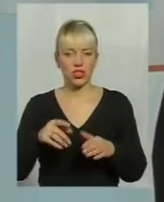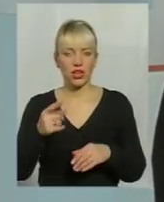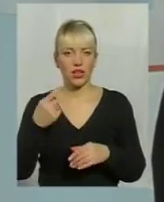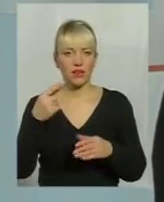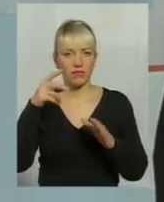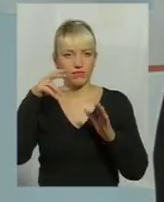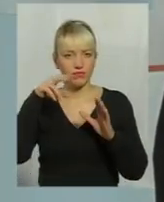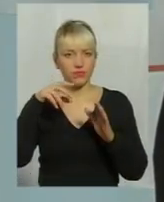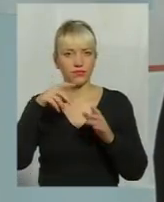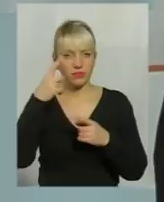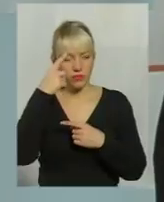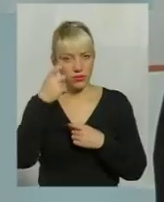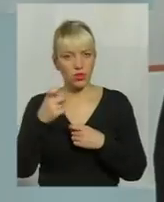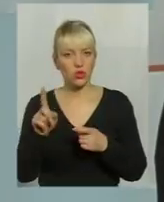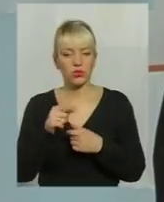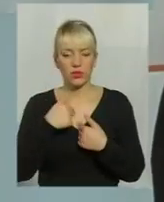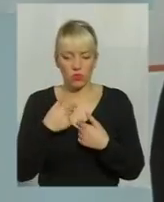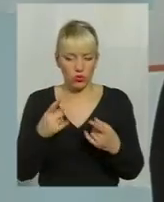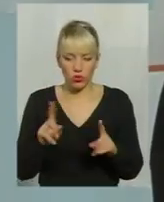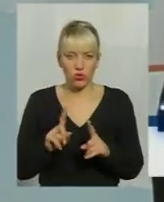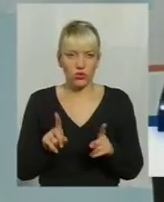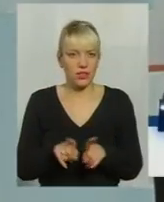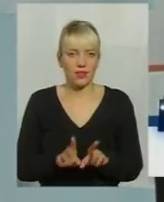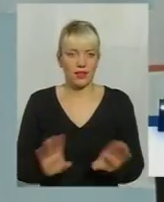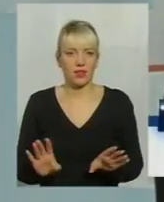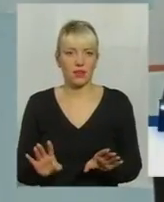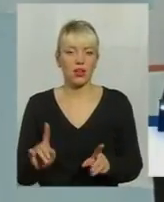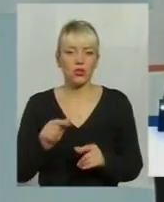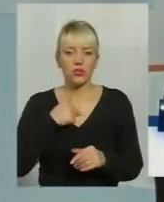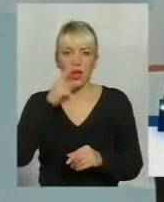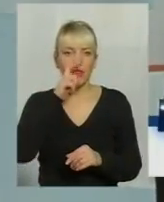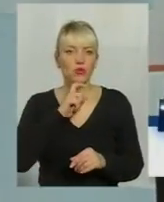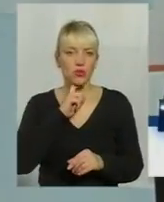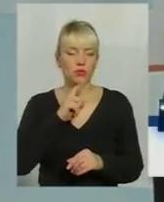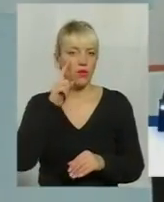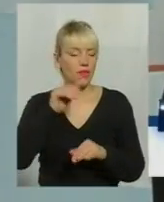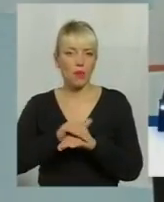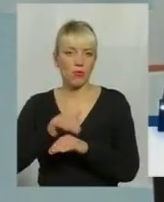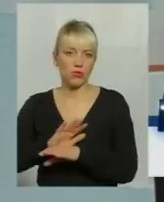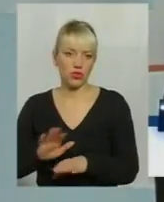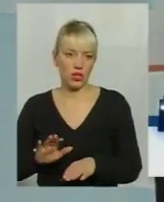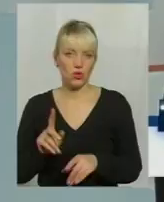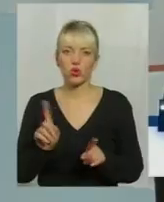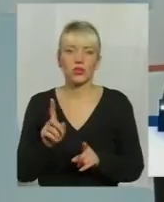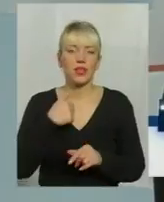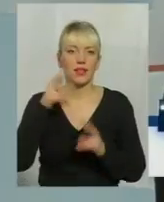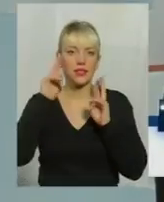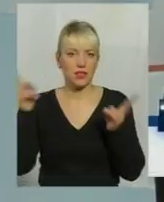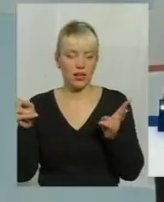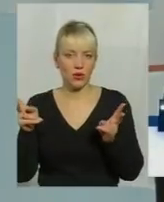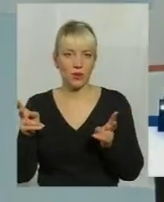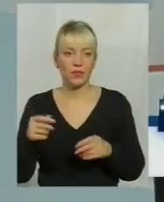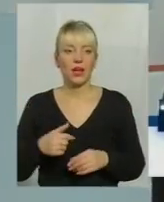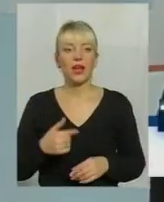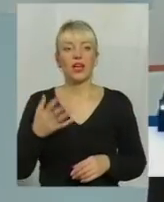дзвіночок про те, що зі мною щось не так, я чогось не розумію, не помічаю, чогось не знаю. Можливо, також